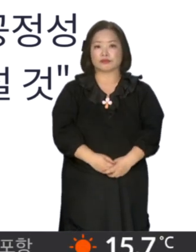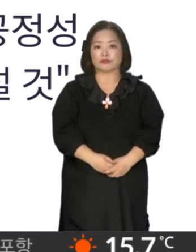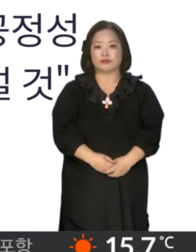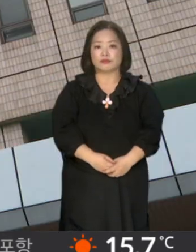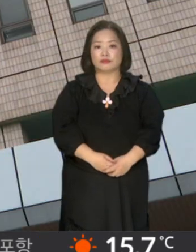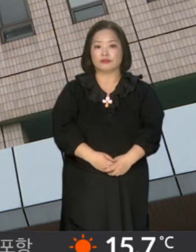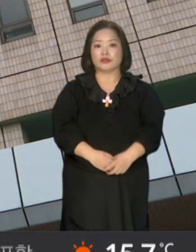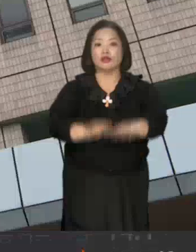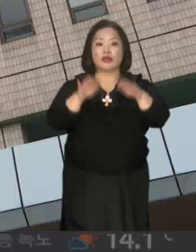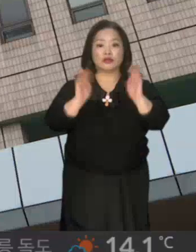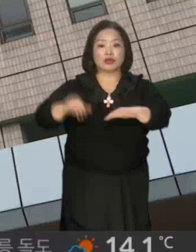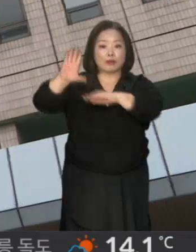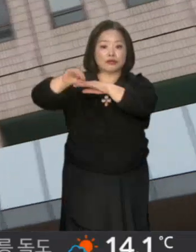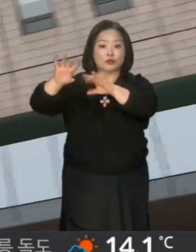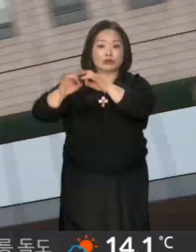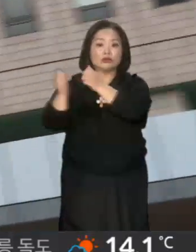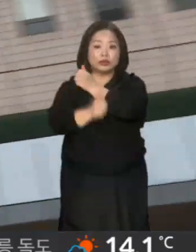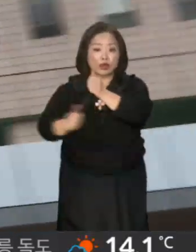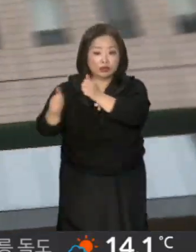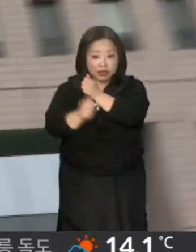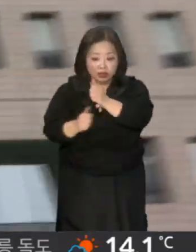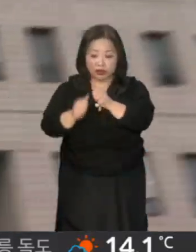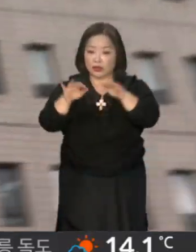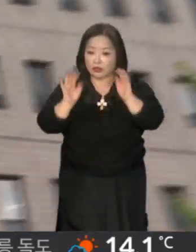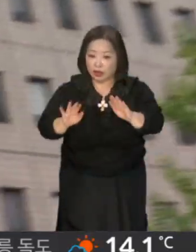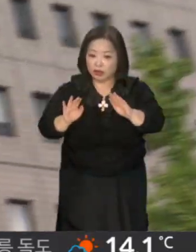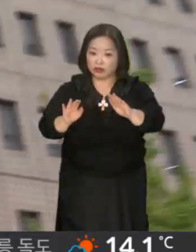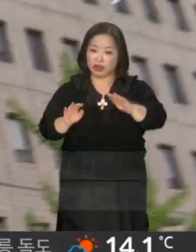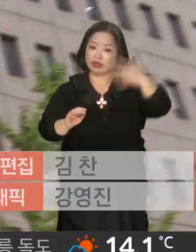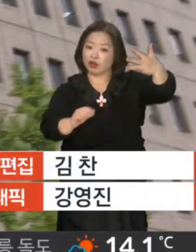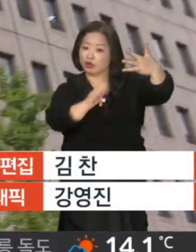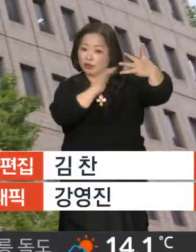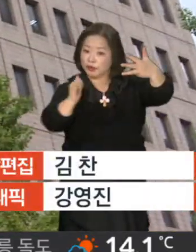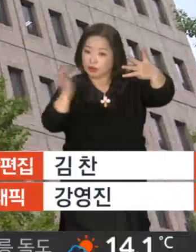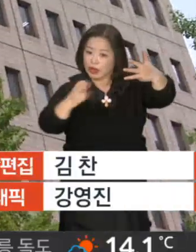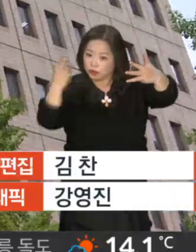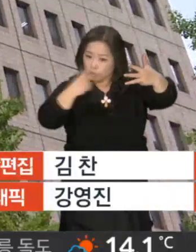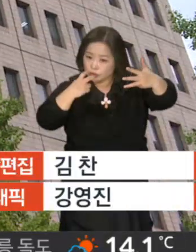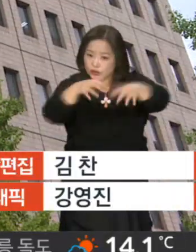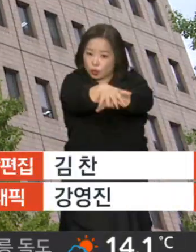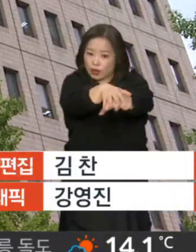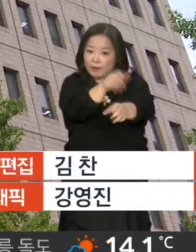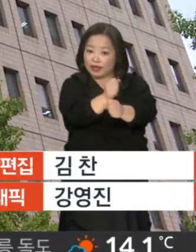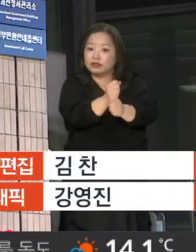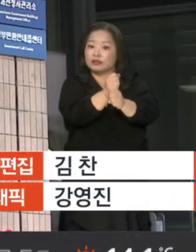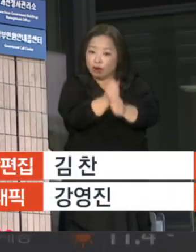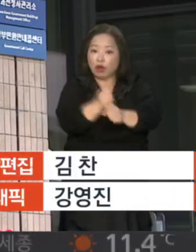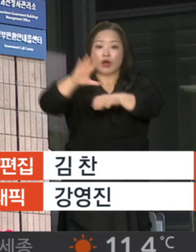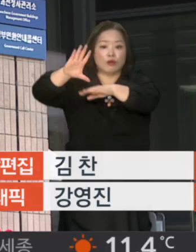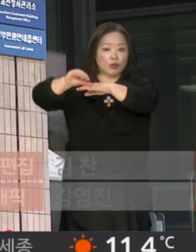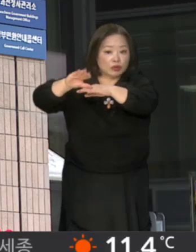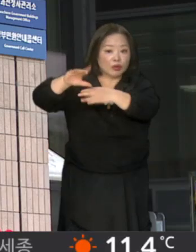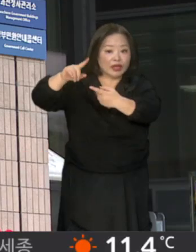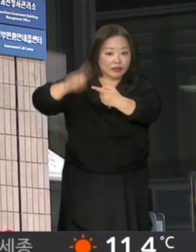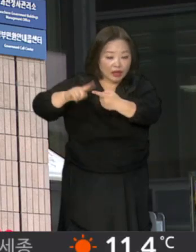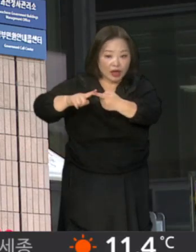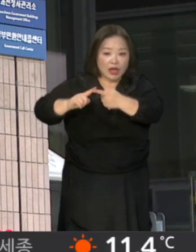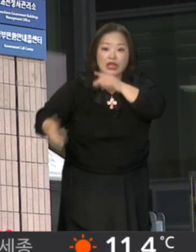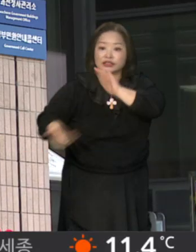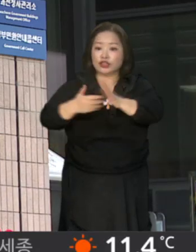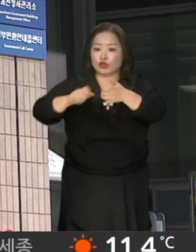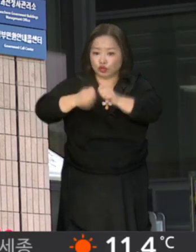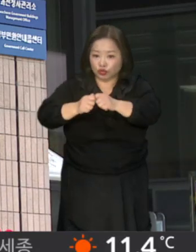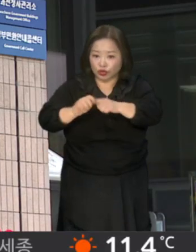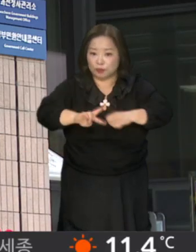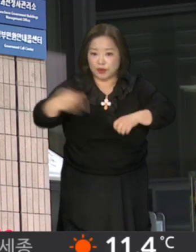방송통신위원회는 조만간 8명 이내에 심사위원회를 구성해 보도전문채널의 최대주주